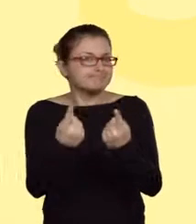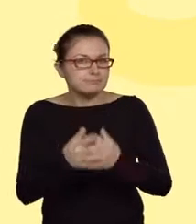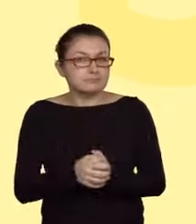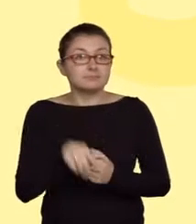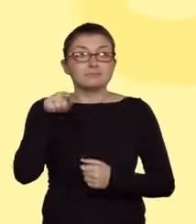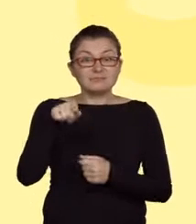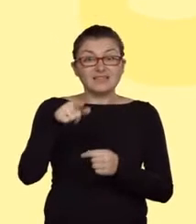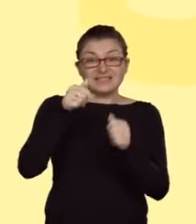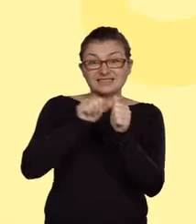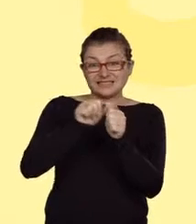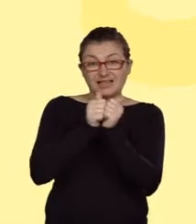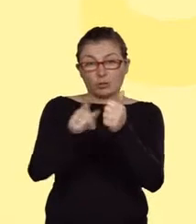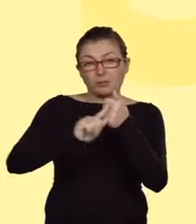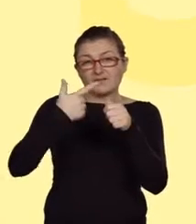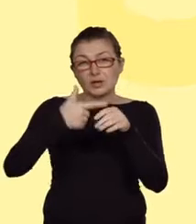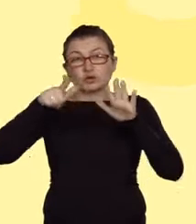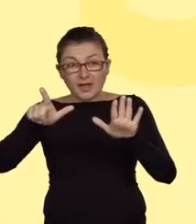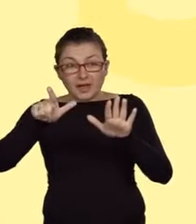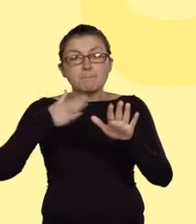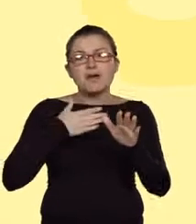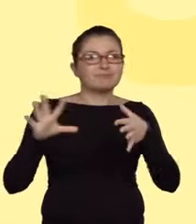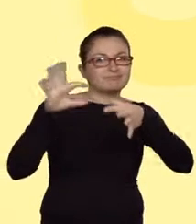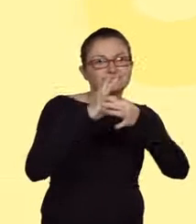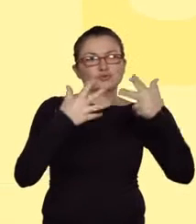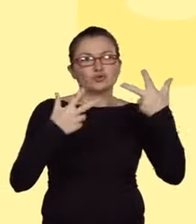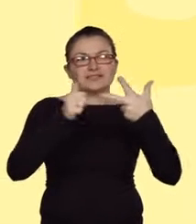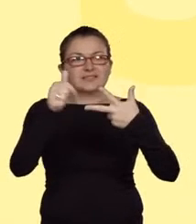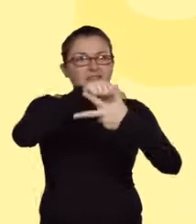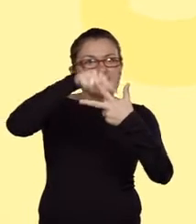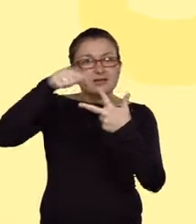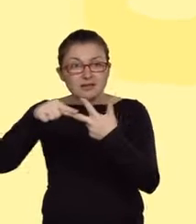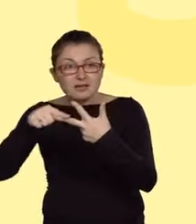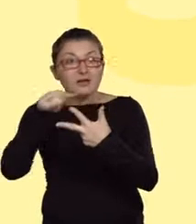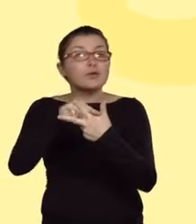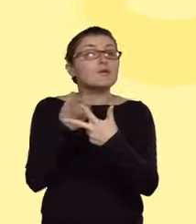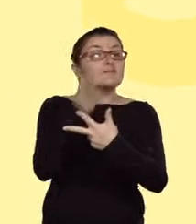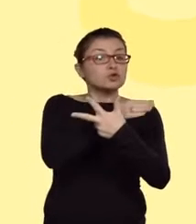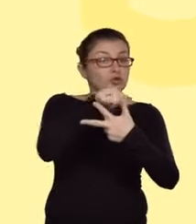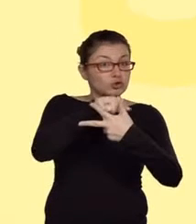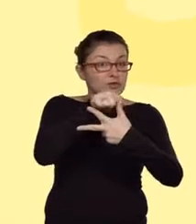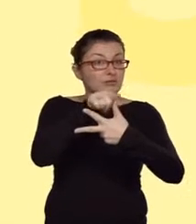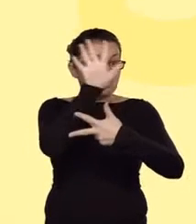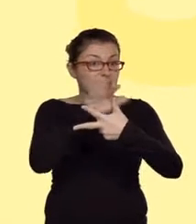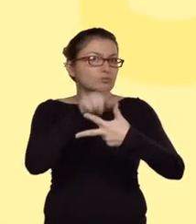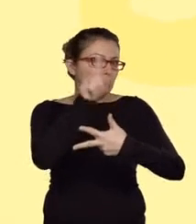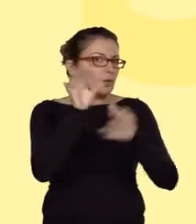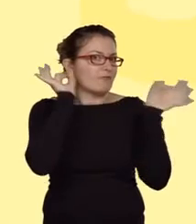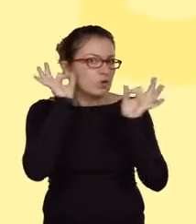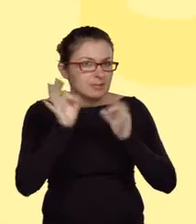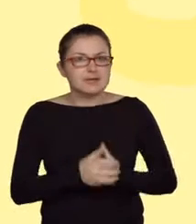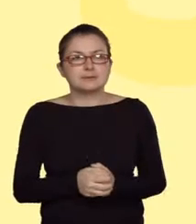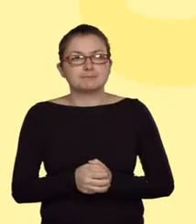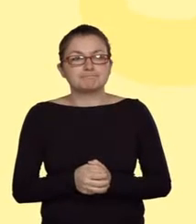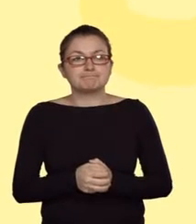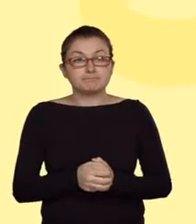stanowiących w arkuszu wiązkę, opatrzoną informacją wstępną, której uważna analiza jest niezbędna, aby udzielić